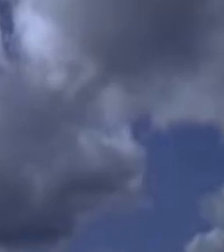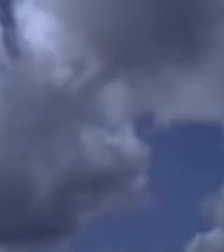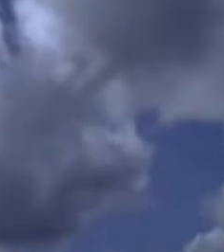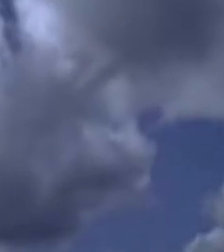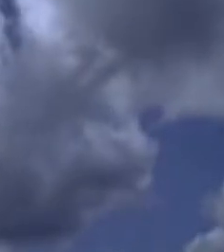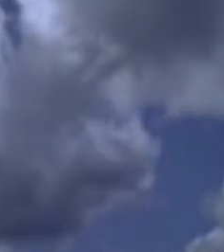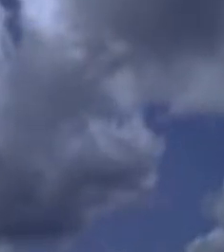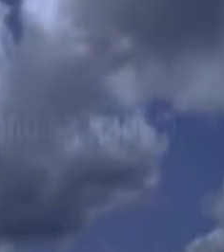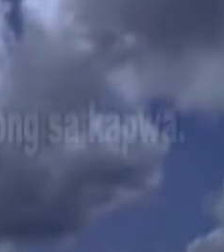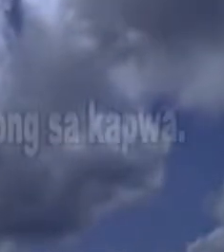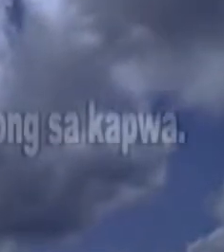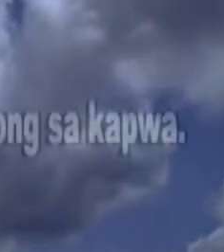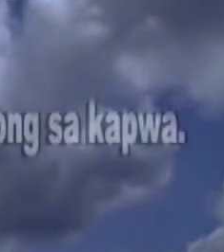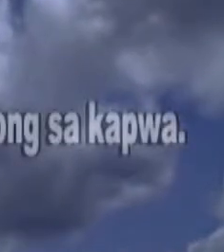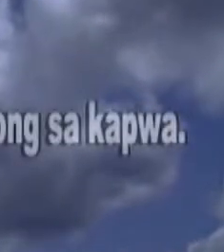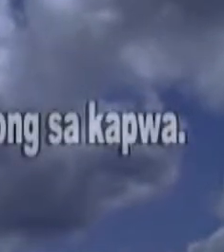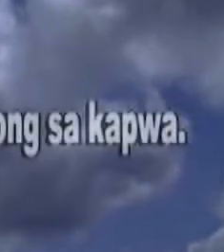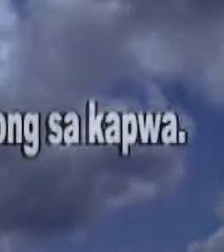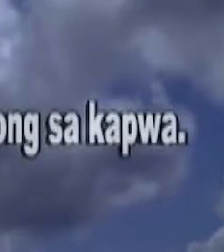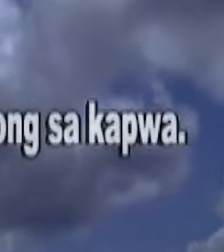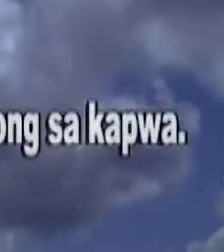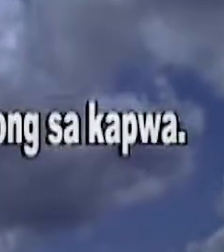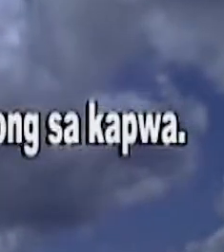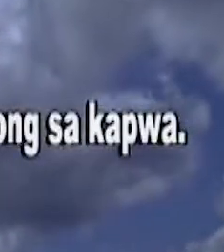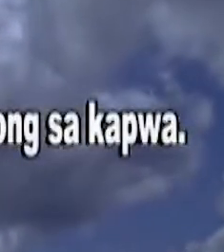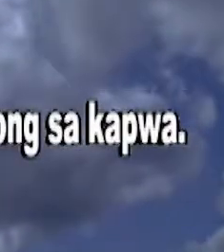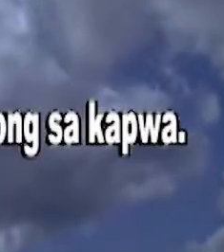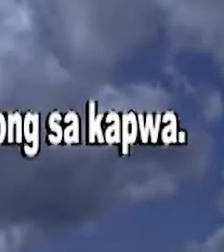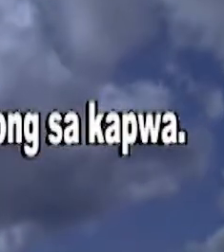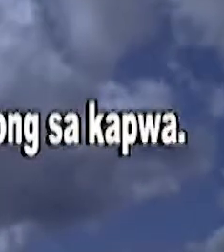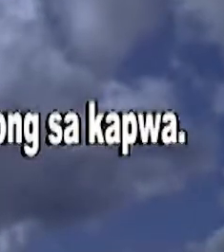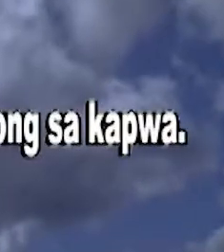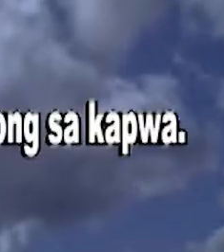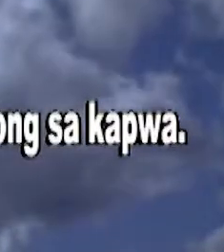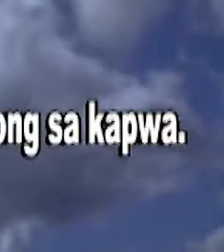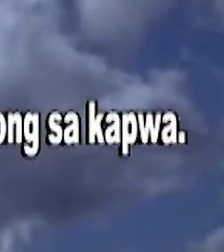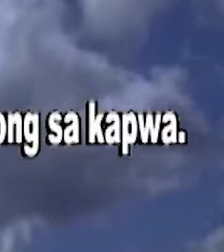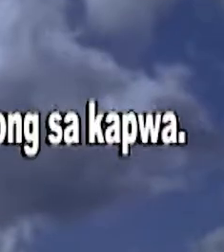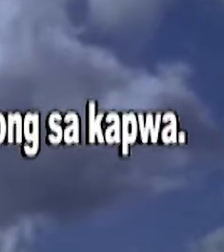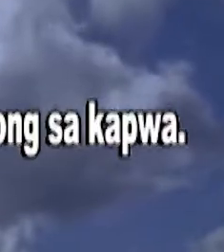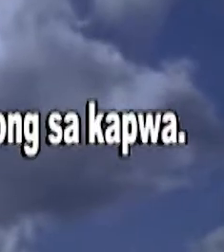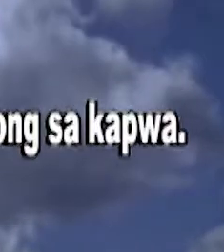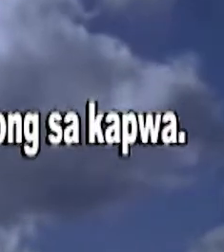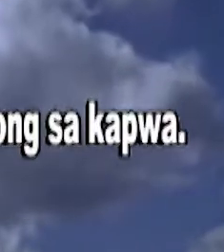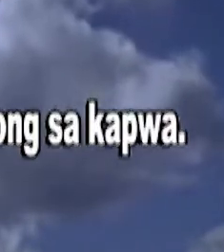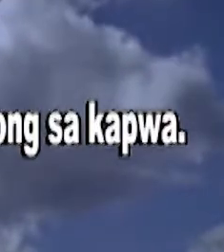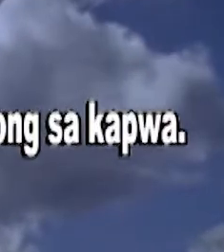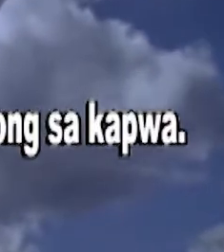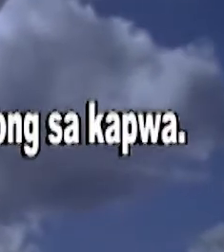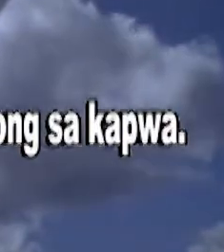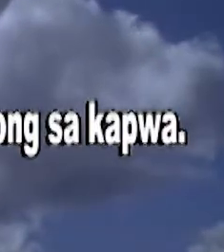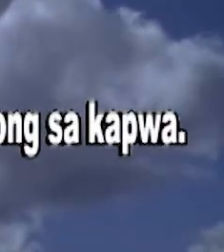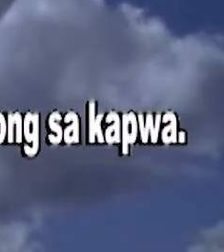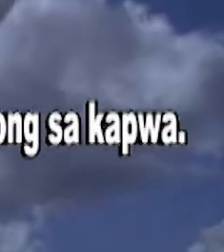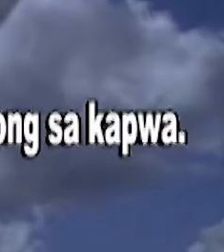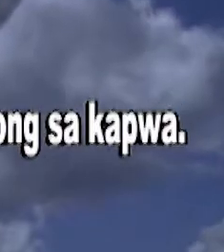Ako, tanggapin mo ang pahalad ko.